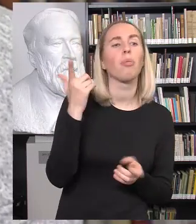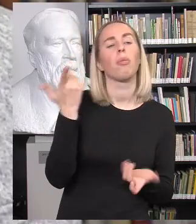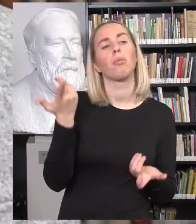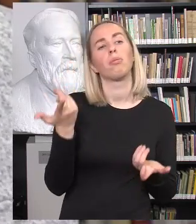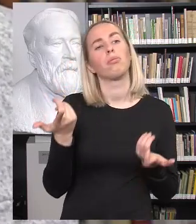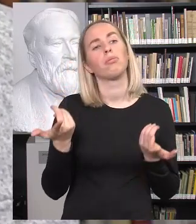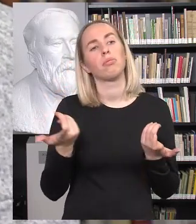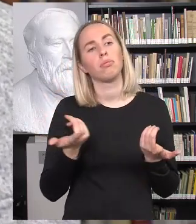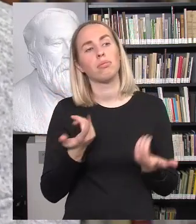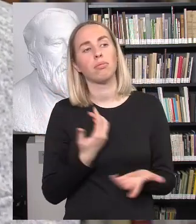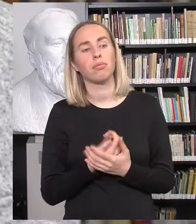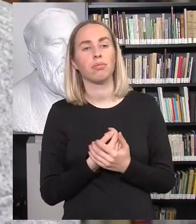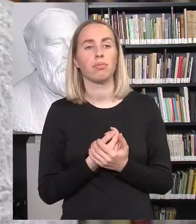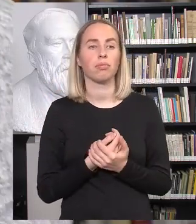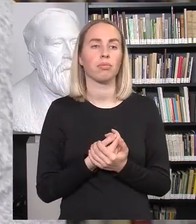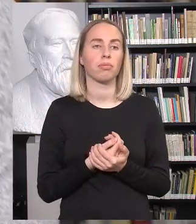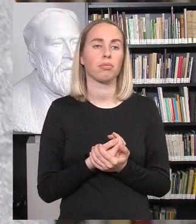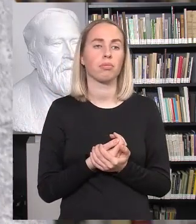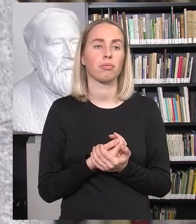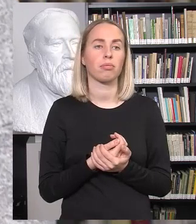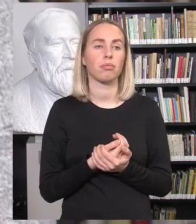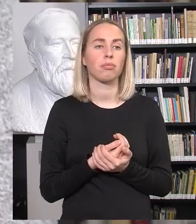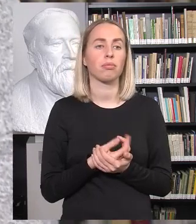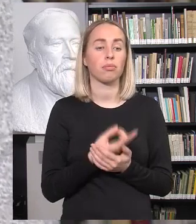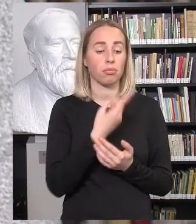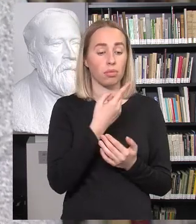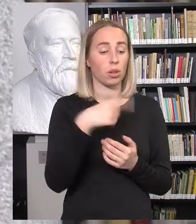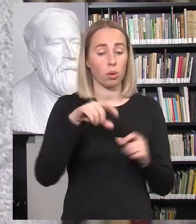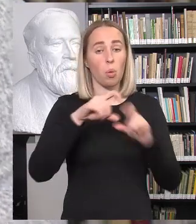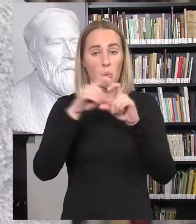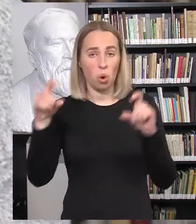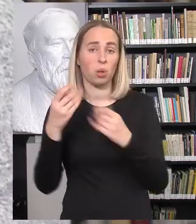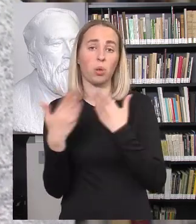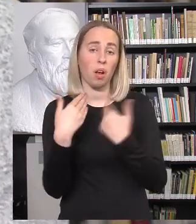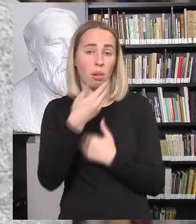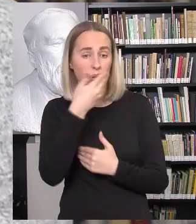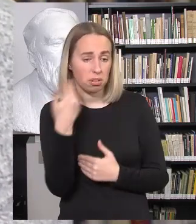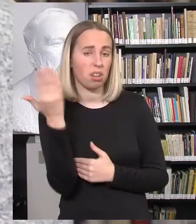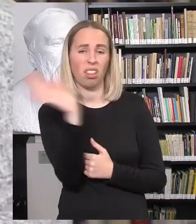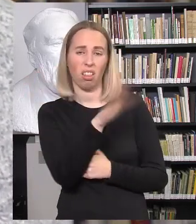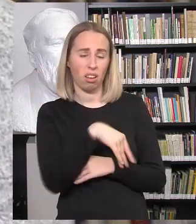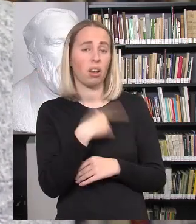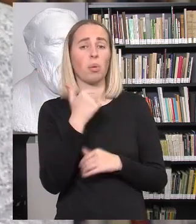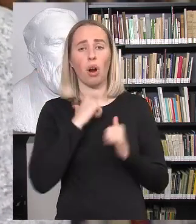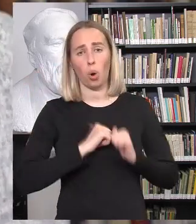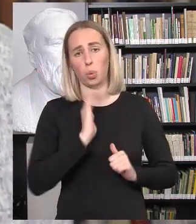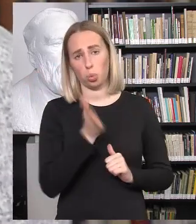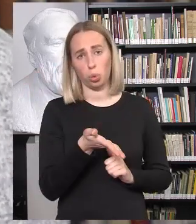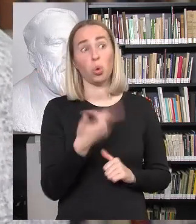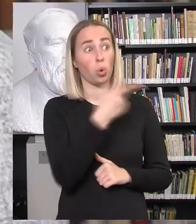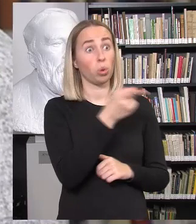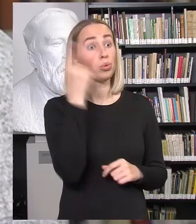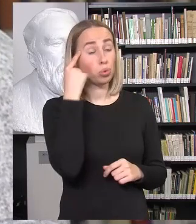mes apie tai nekalbam mokyklų, ir nekalbėkime. Bus ramiau taip, mes jums bus blogiau, jeigu pradėsite.